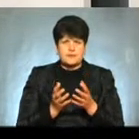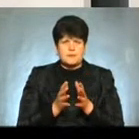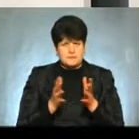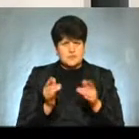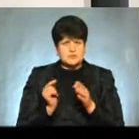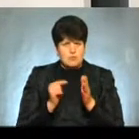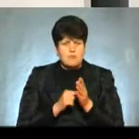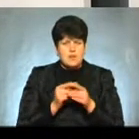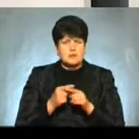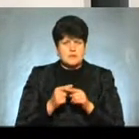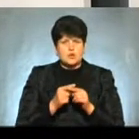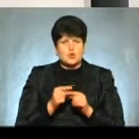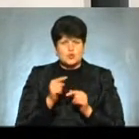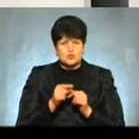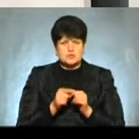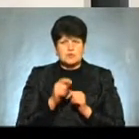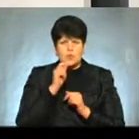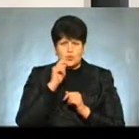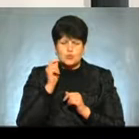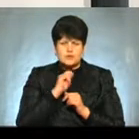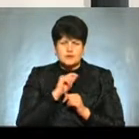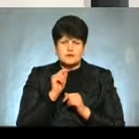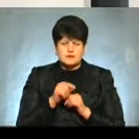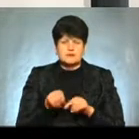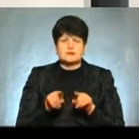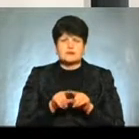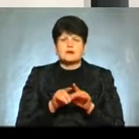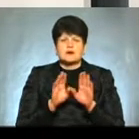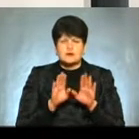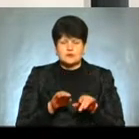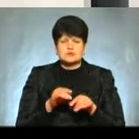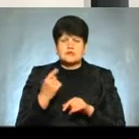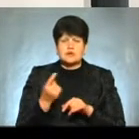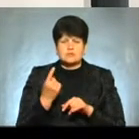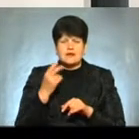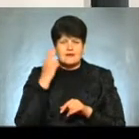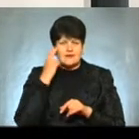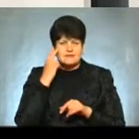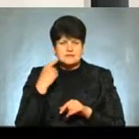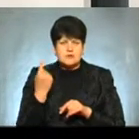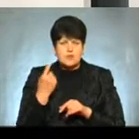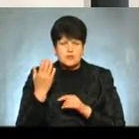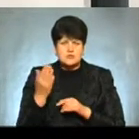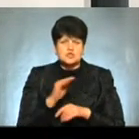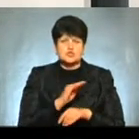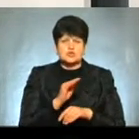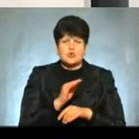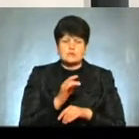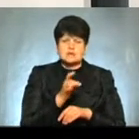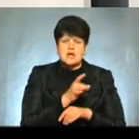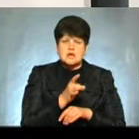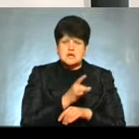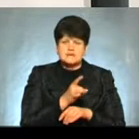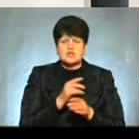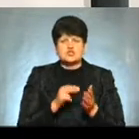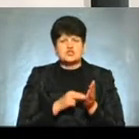Білорусі На Білорусі, але і Україні досталося Такі області, як Київська, Житомирська, Рівненська,